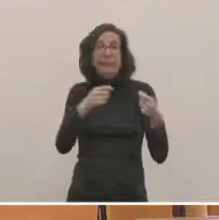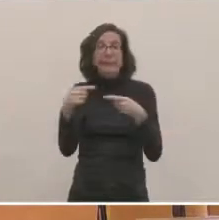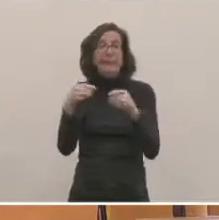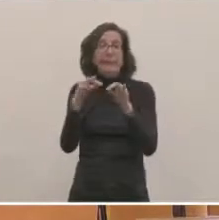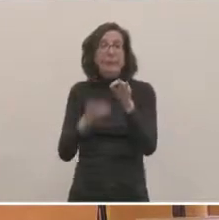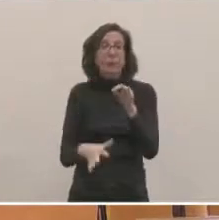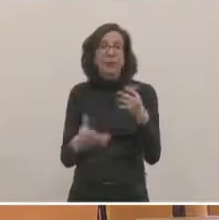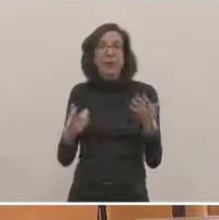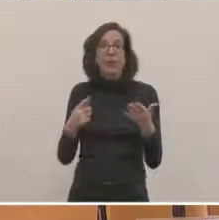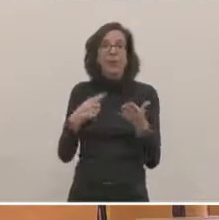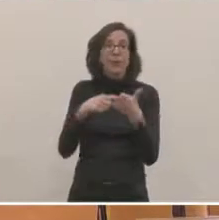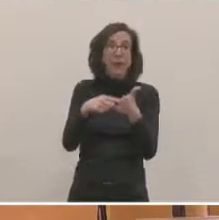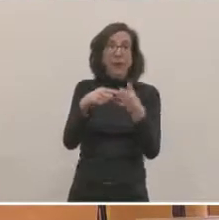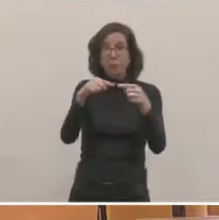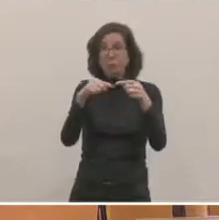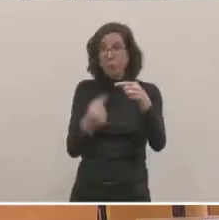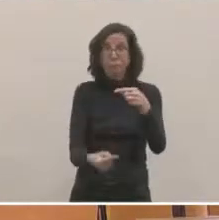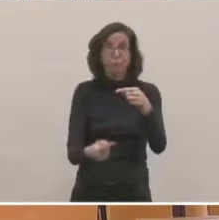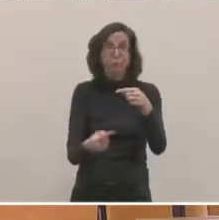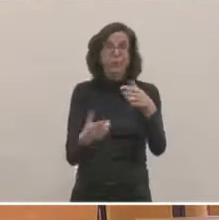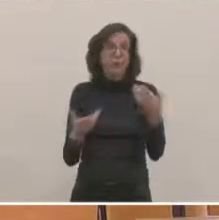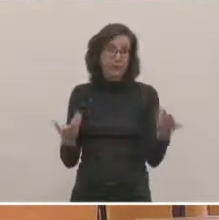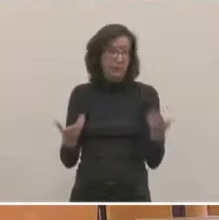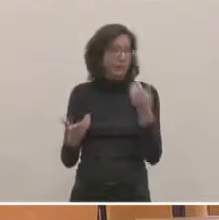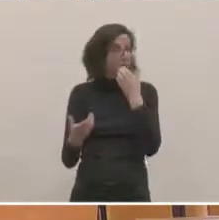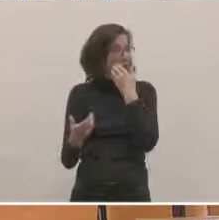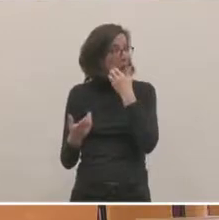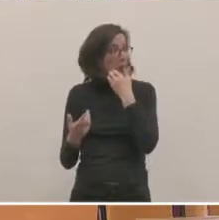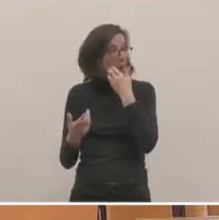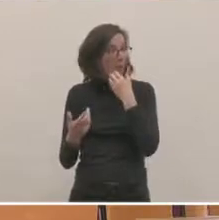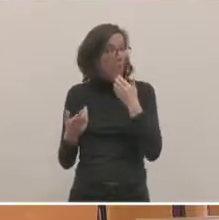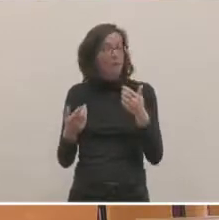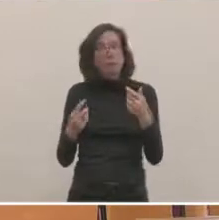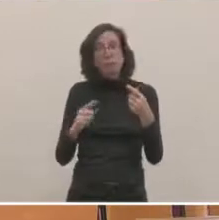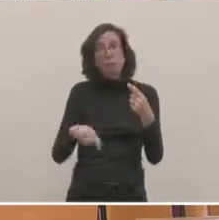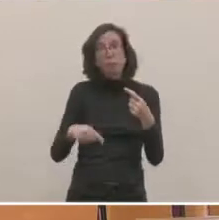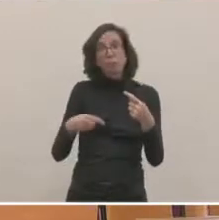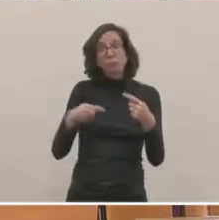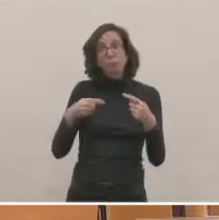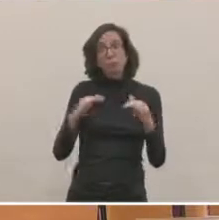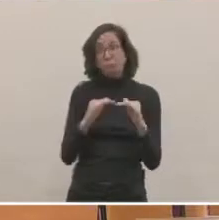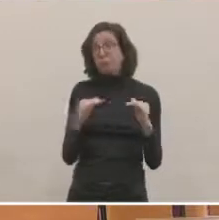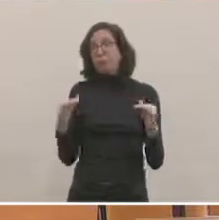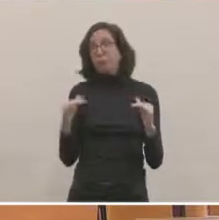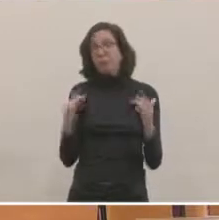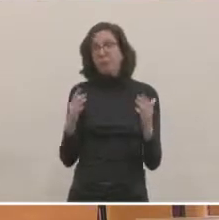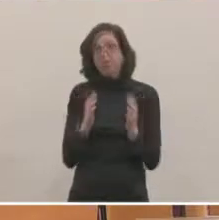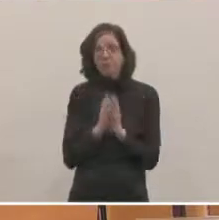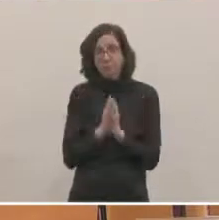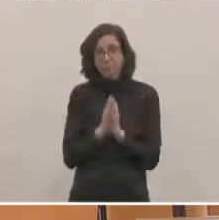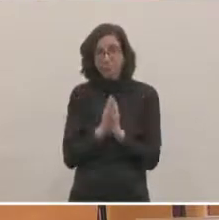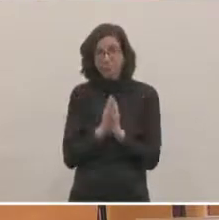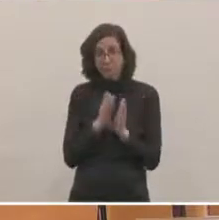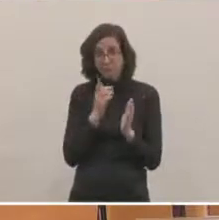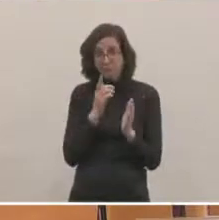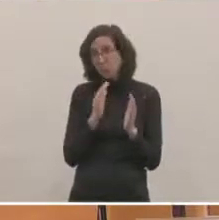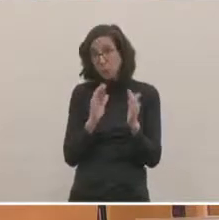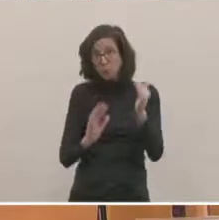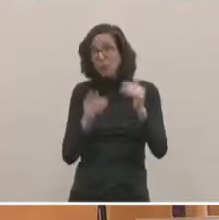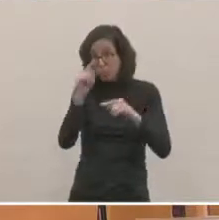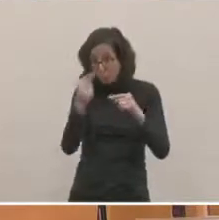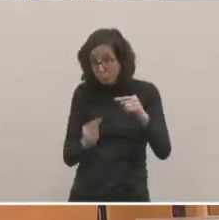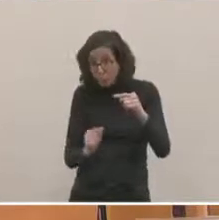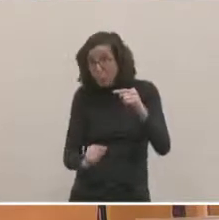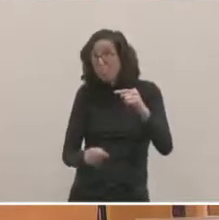nous allons emprunter pour l'année qui vient. Il n'y aucune difficulté pour trouver les prêts qui correspondent à cette situation financière très favorable. Et nous allons